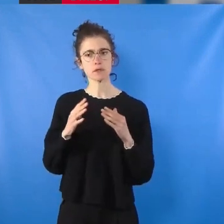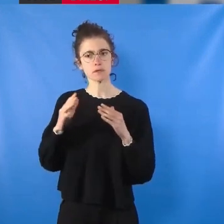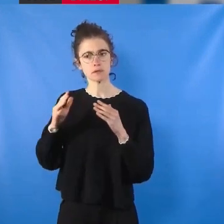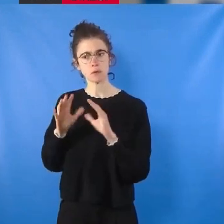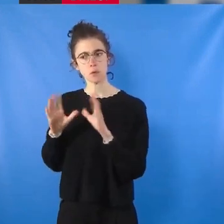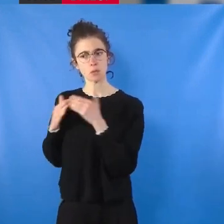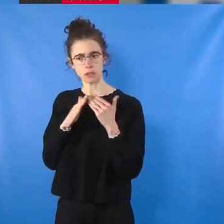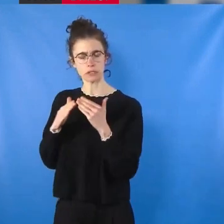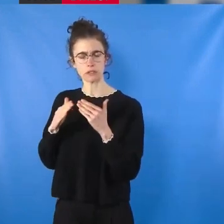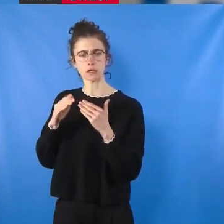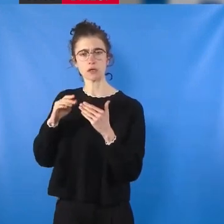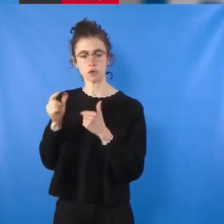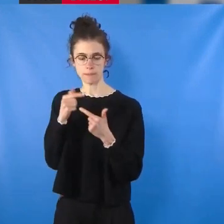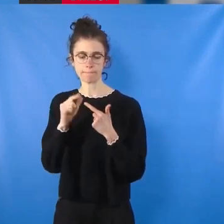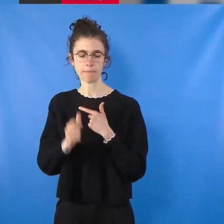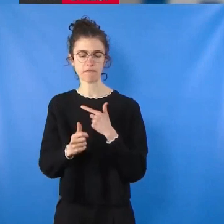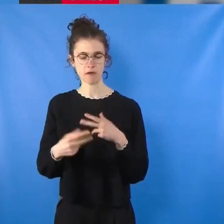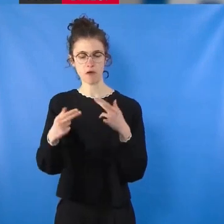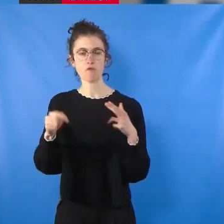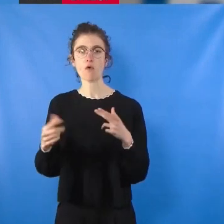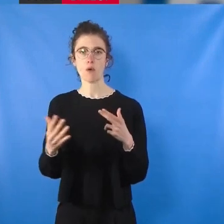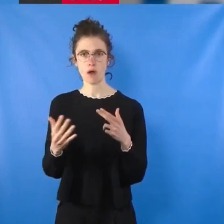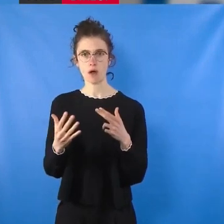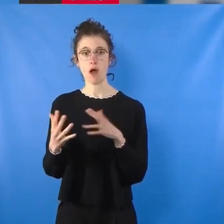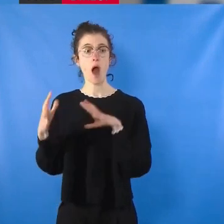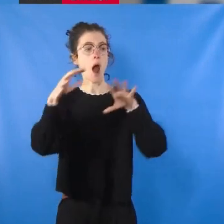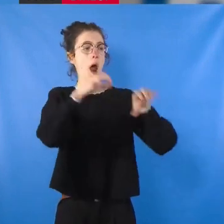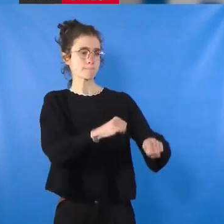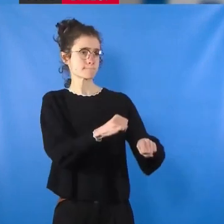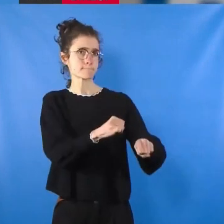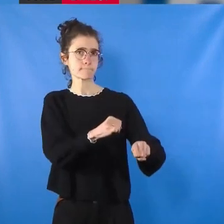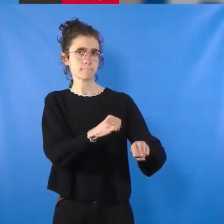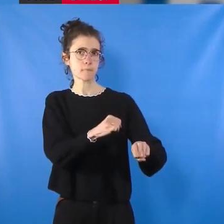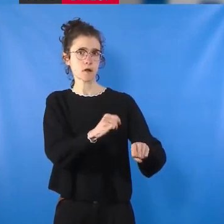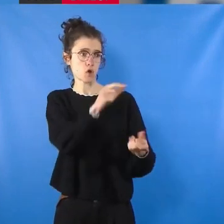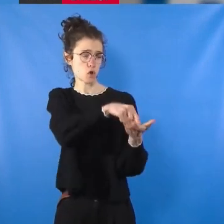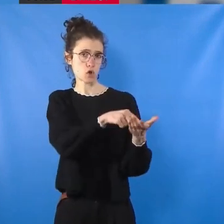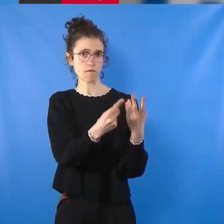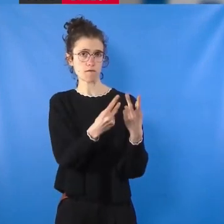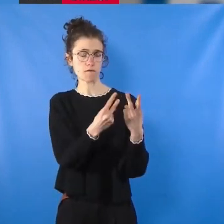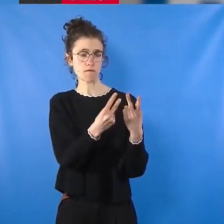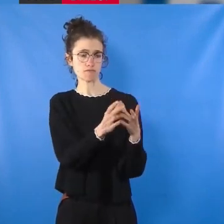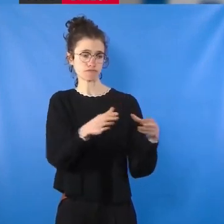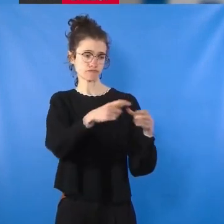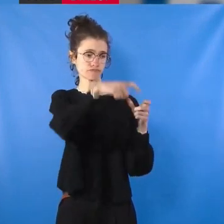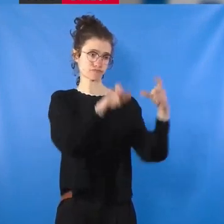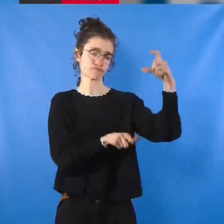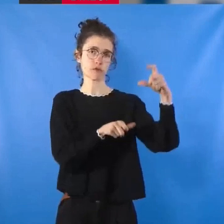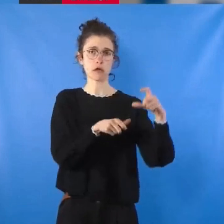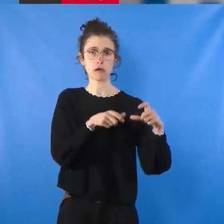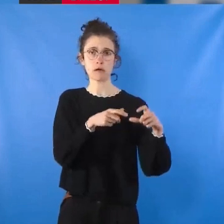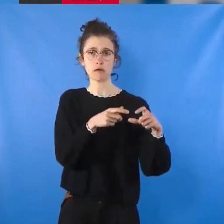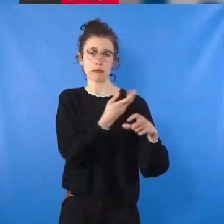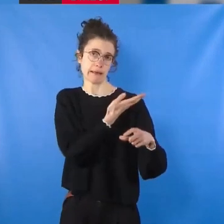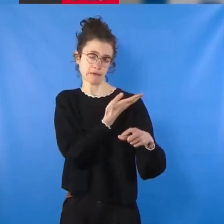conduire à la fin de l'occupation israélienne à Gaza comme en Cisjordanie. La reconnaissance d'un État de